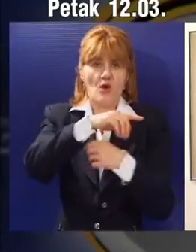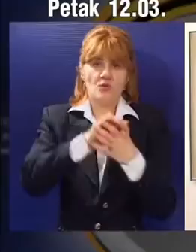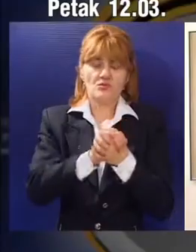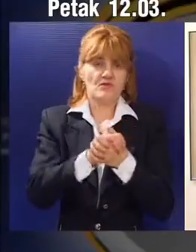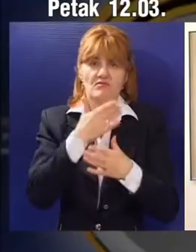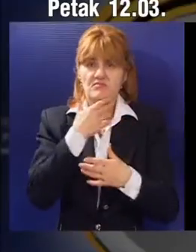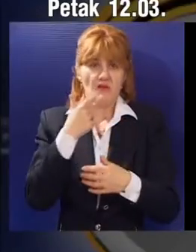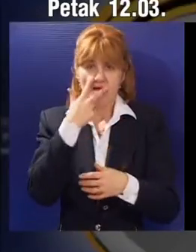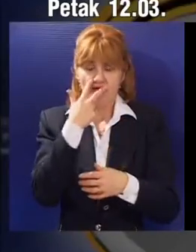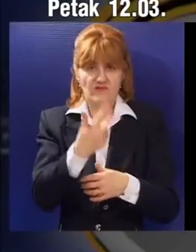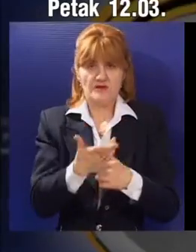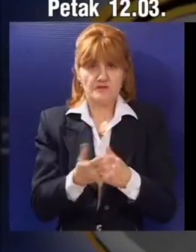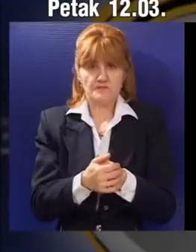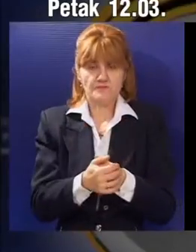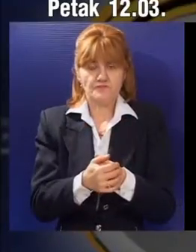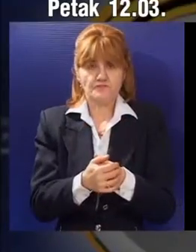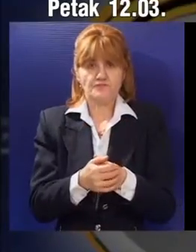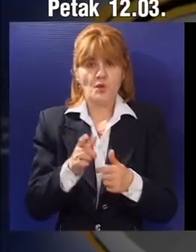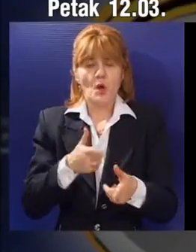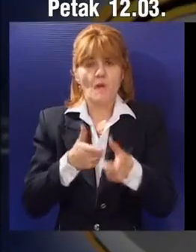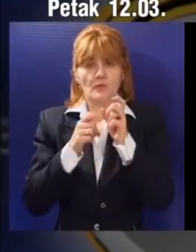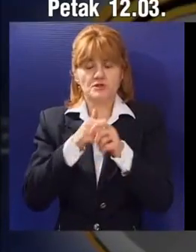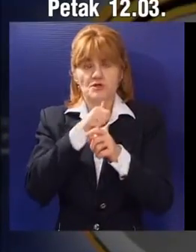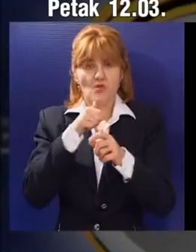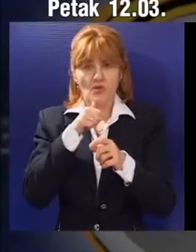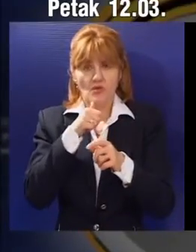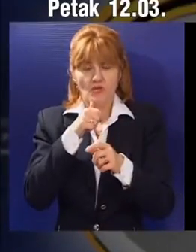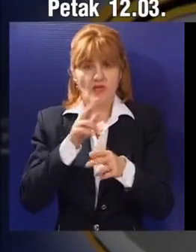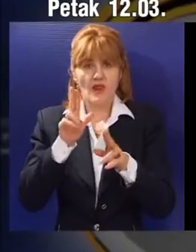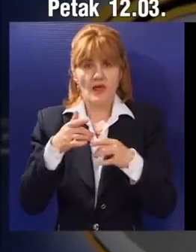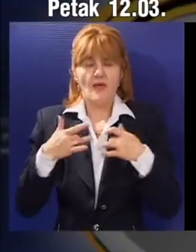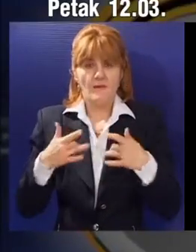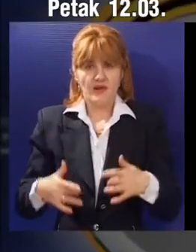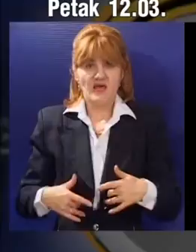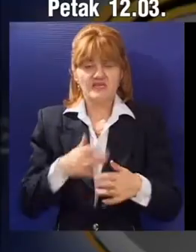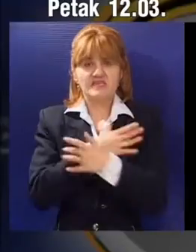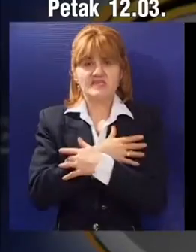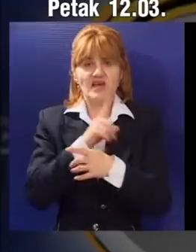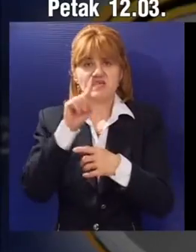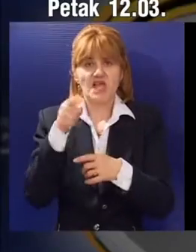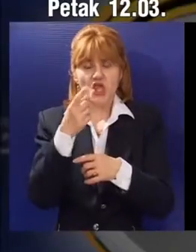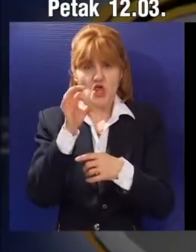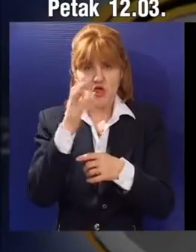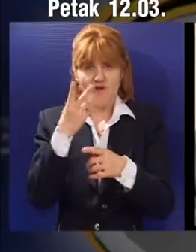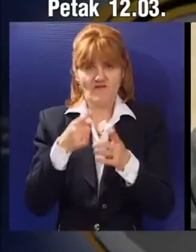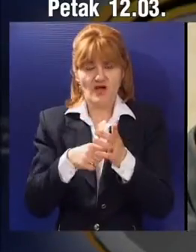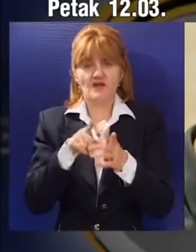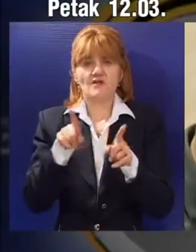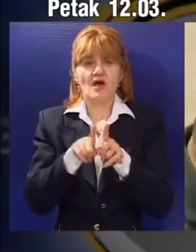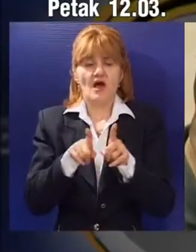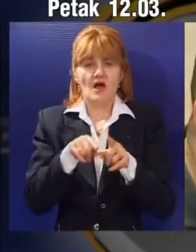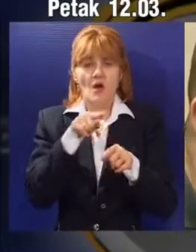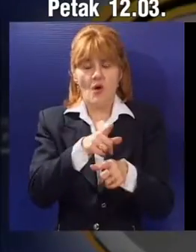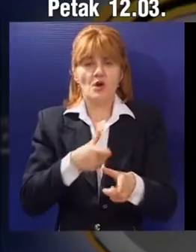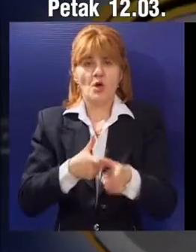to nemaju. Na premijera je pucao pripadnik jedinice za specijalne operacije Zvezdan Jovanović, koji je, kao i Milorad